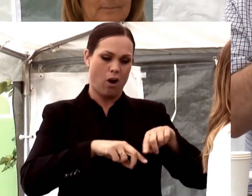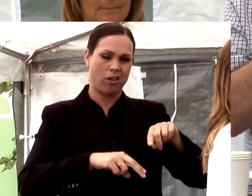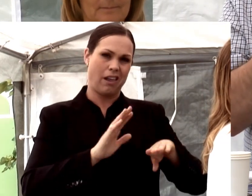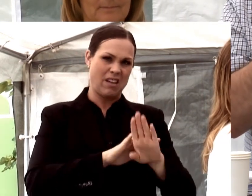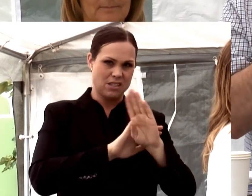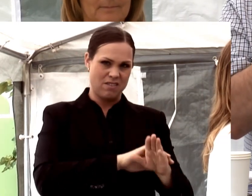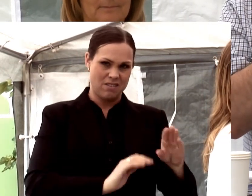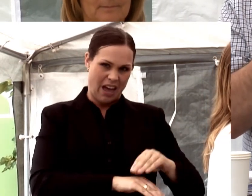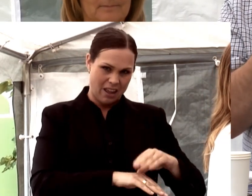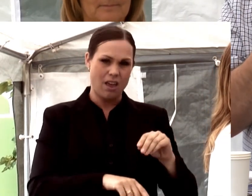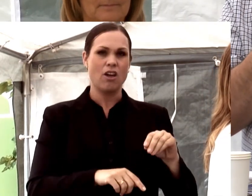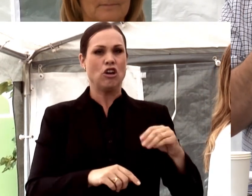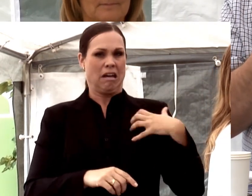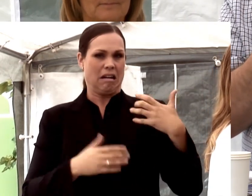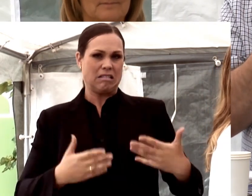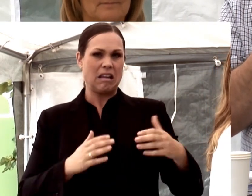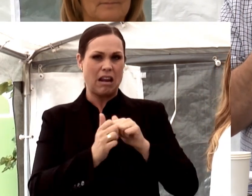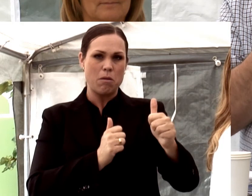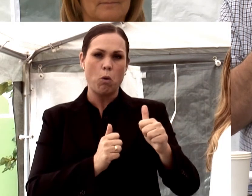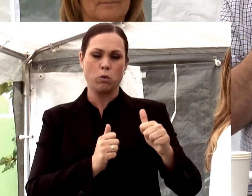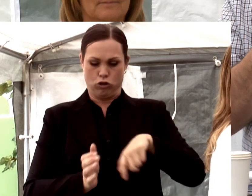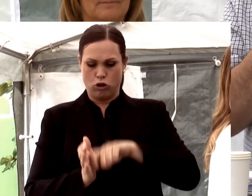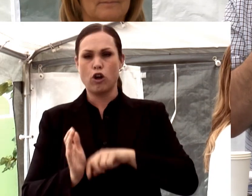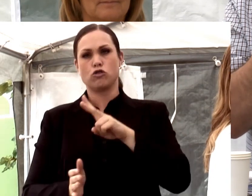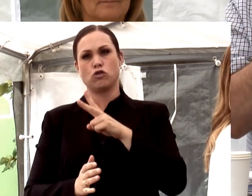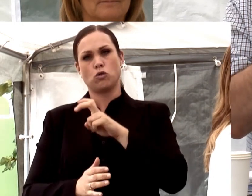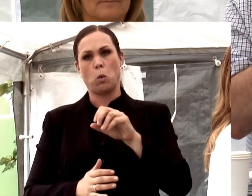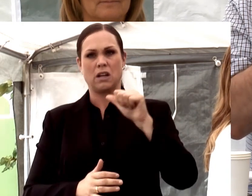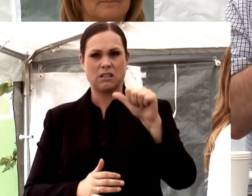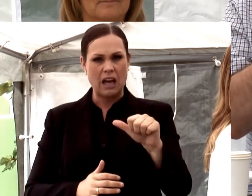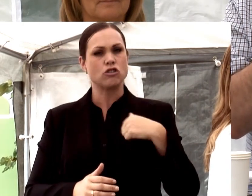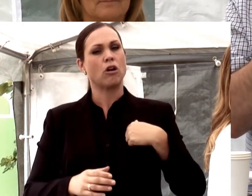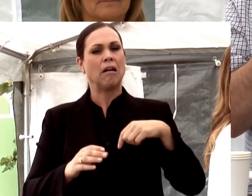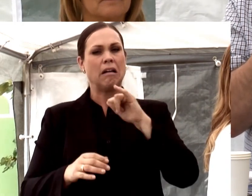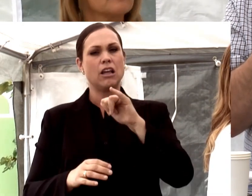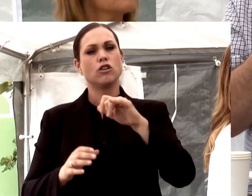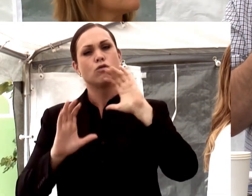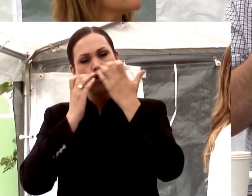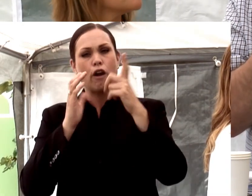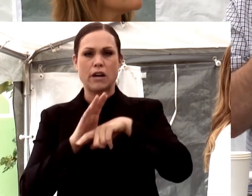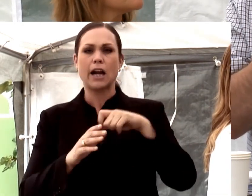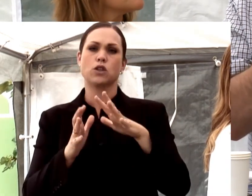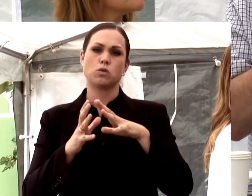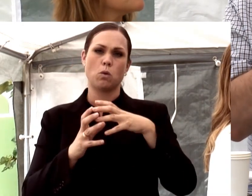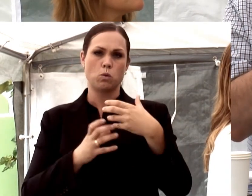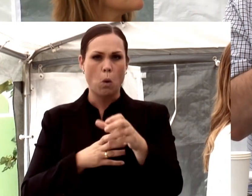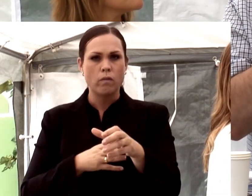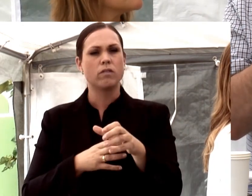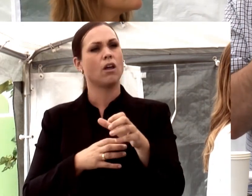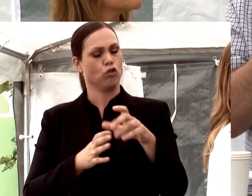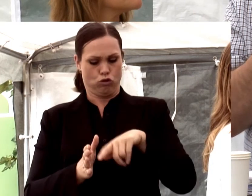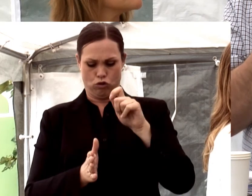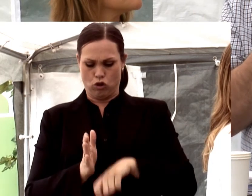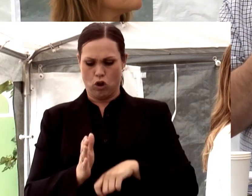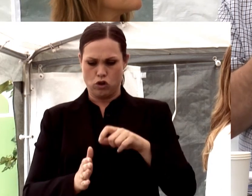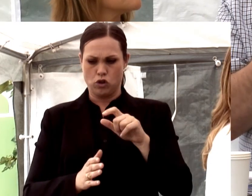Västsverige och är riksdagsledamot sedan 2006. Sitter i socialförsäkringsutskottet och från och